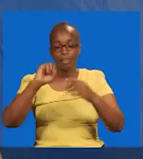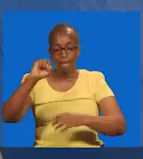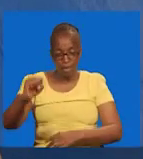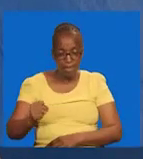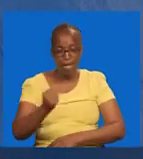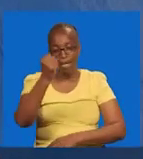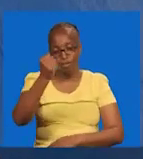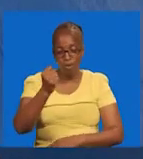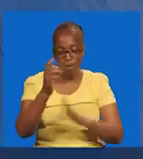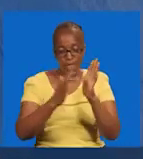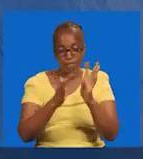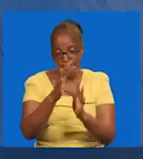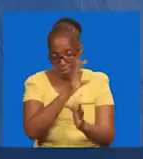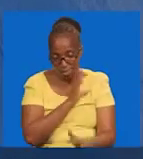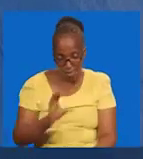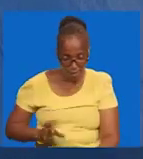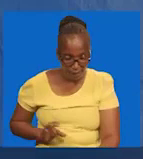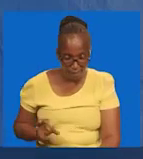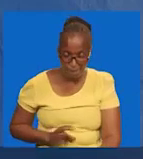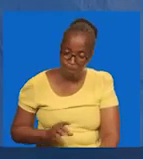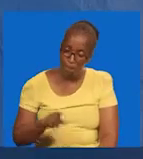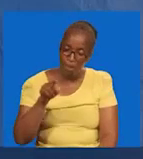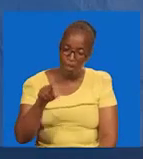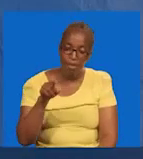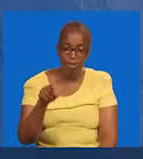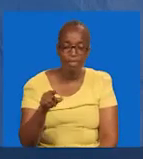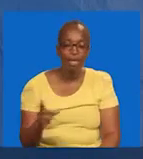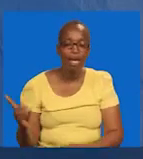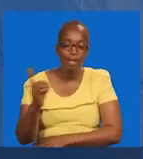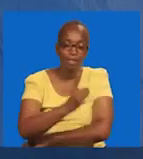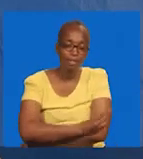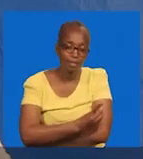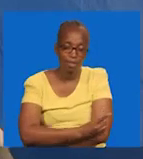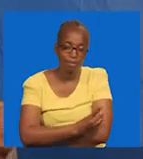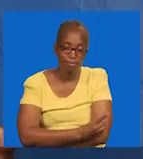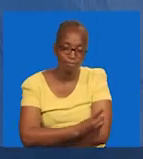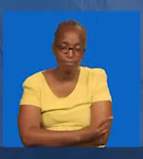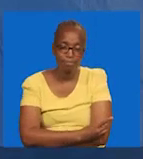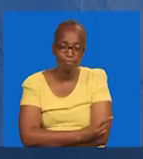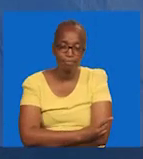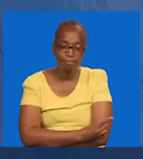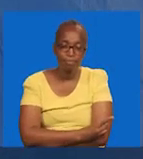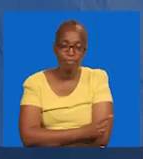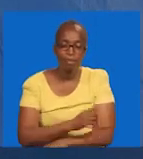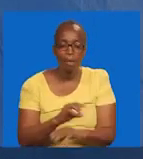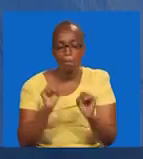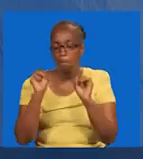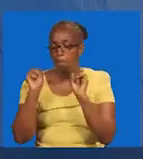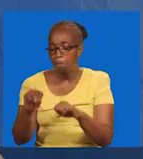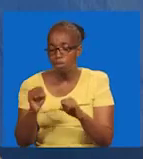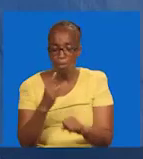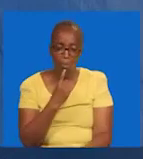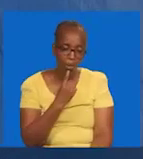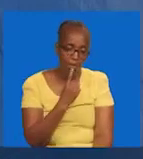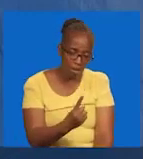Wakufufuka. Kwa Yesu. Hii. Diwile sikuwa mbayo. Yani